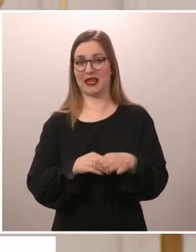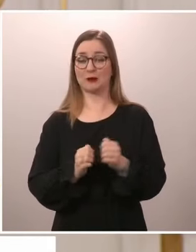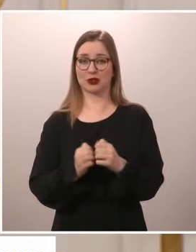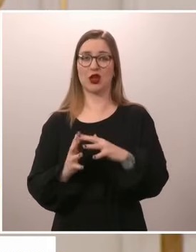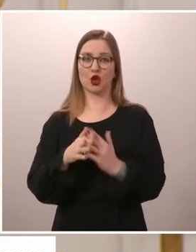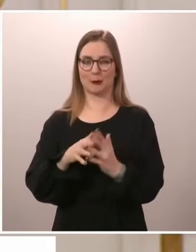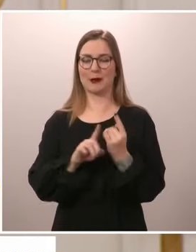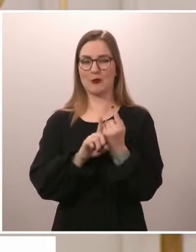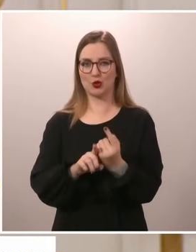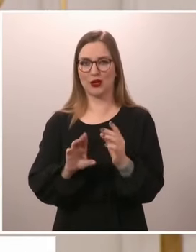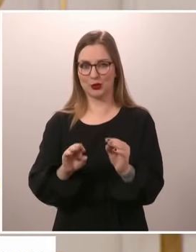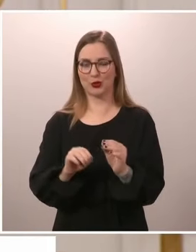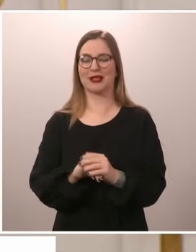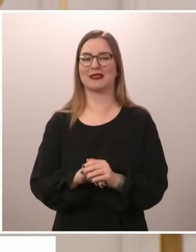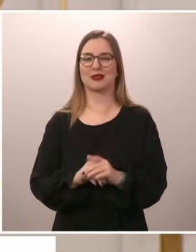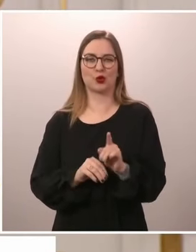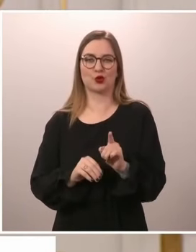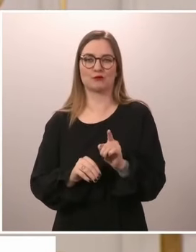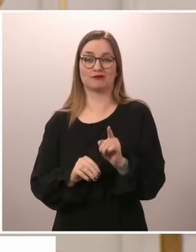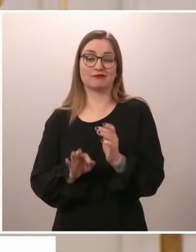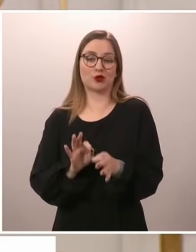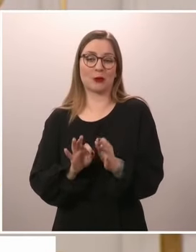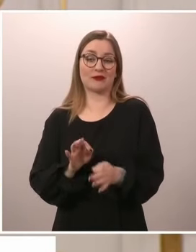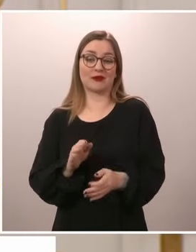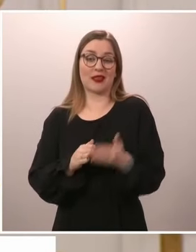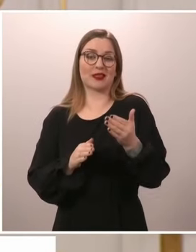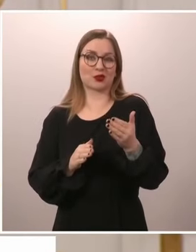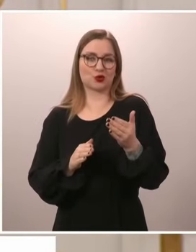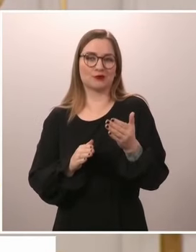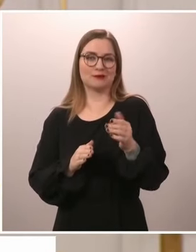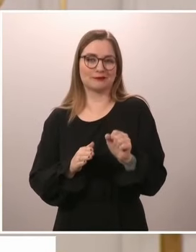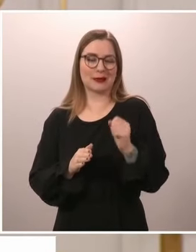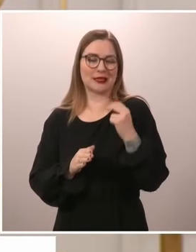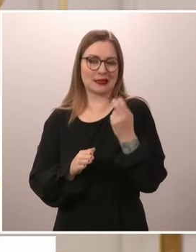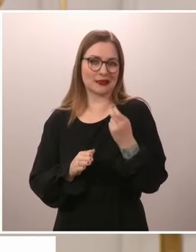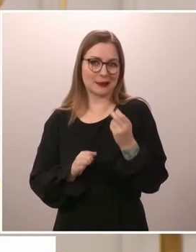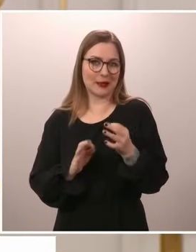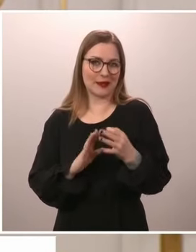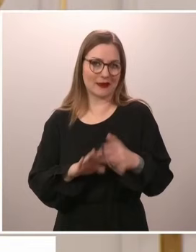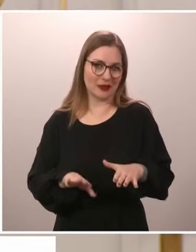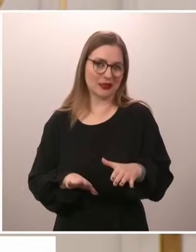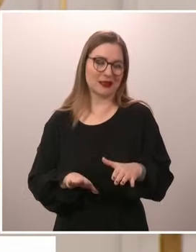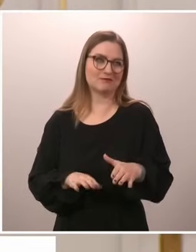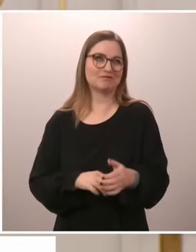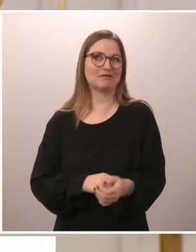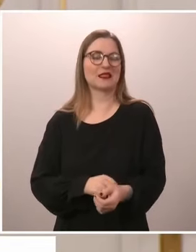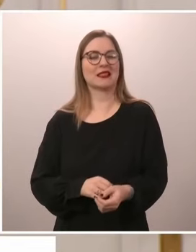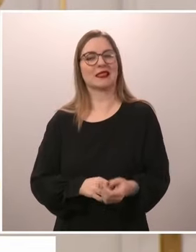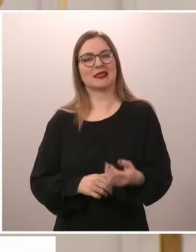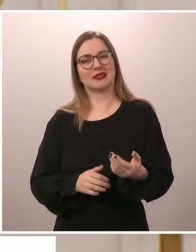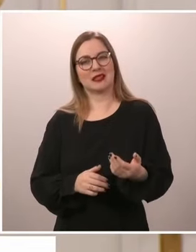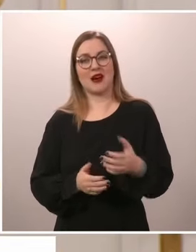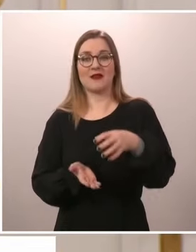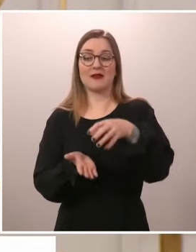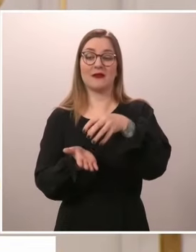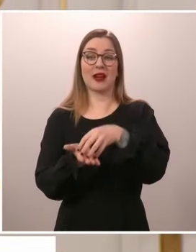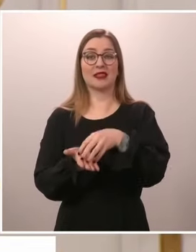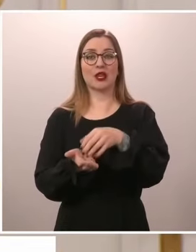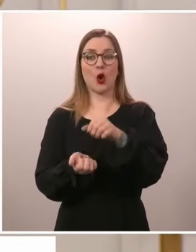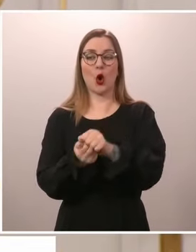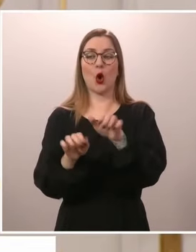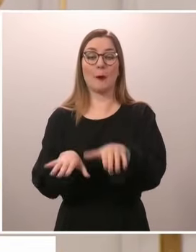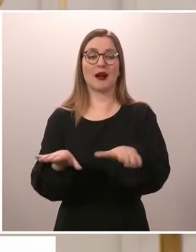täytyy vain löytää joku sopiva ratkaisu sille, että sanotaanko näin, että valtionomaisuus pysyy